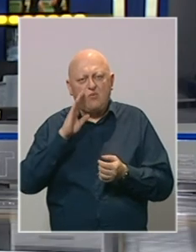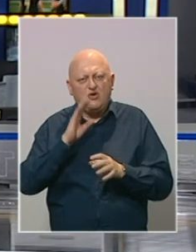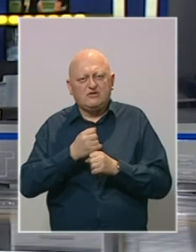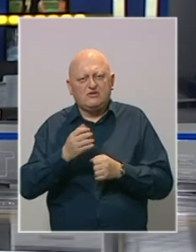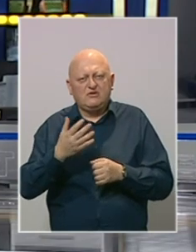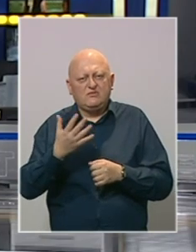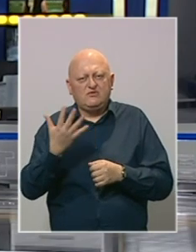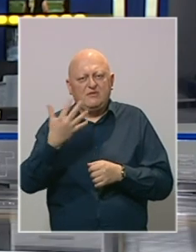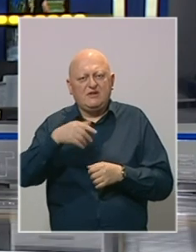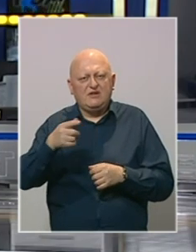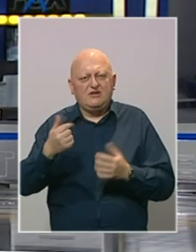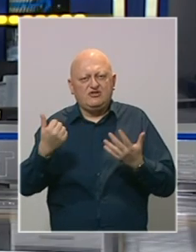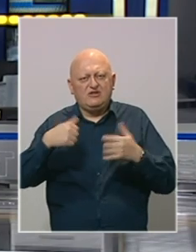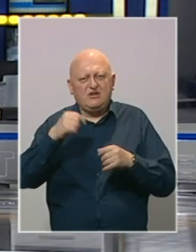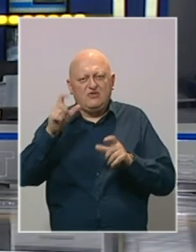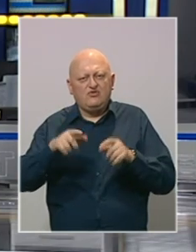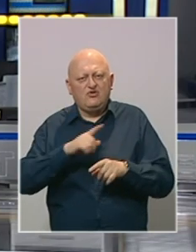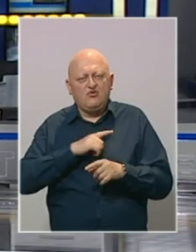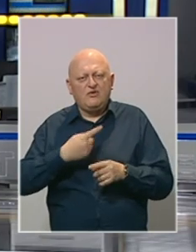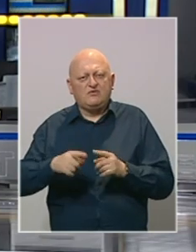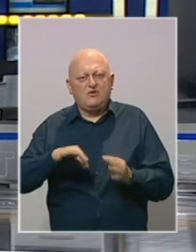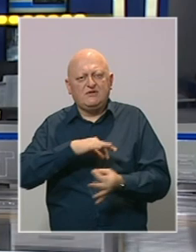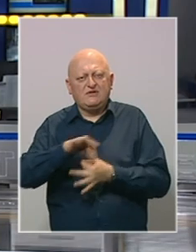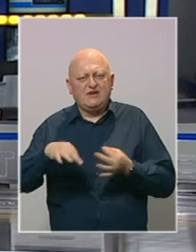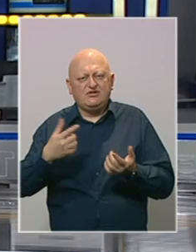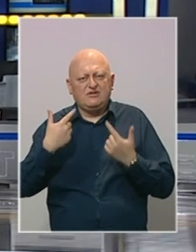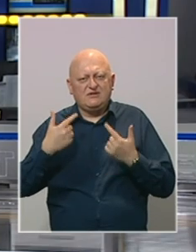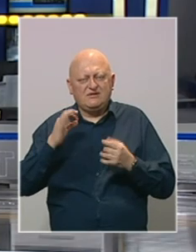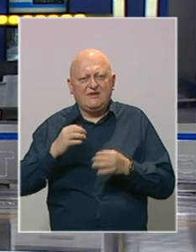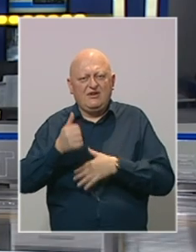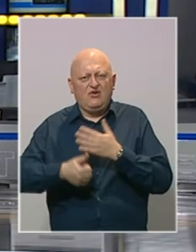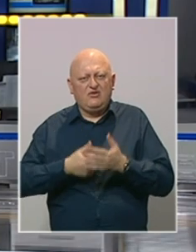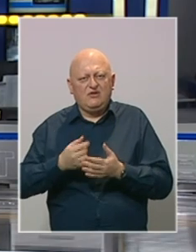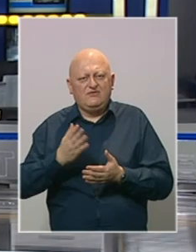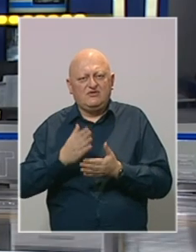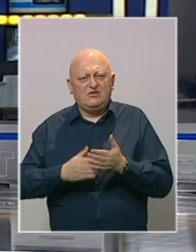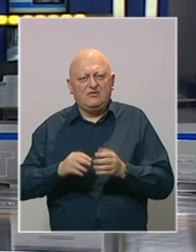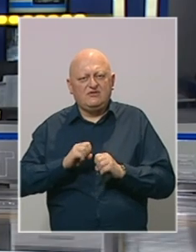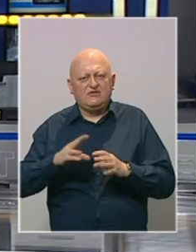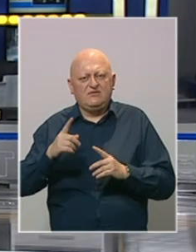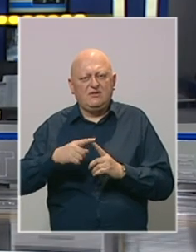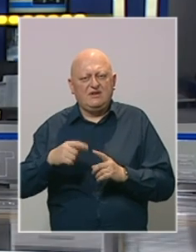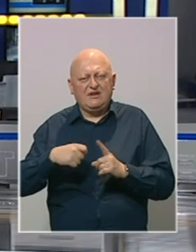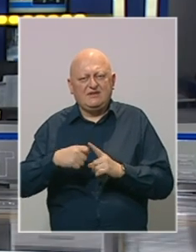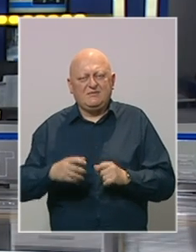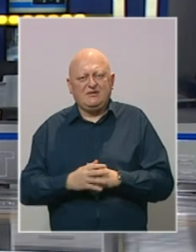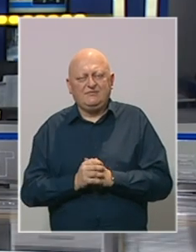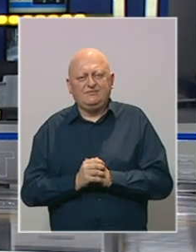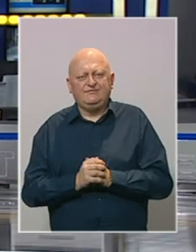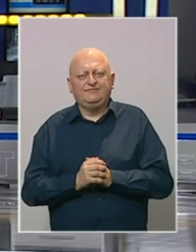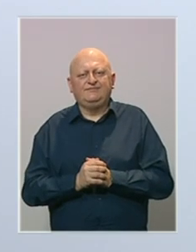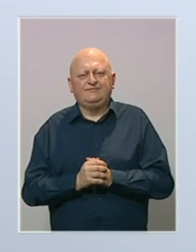BiH između 5000 i 6000 ljudi umre od zagađanog zraka svake godine. Više detalja u izvještaju Tijane Kecman.